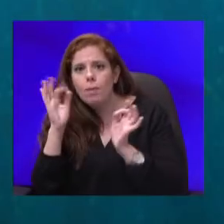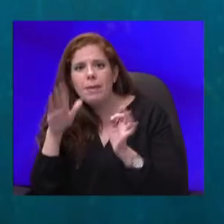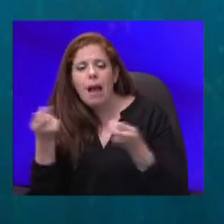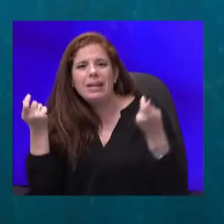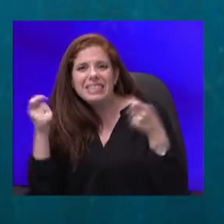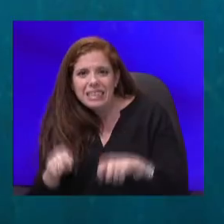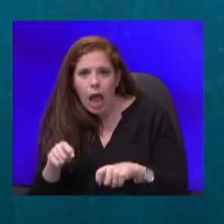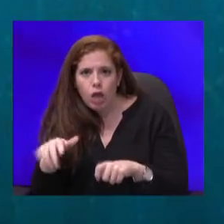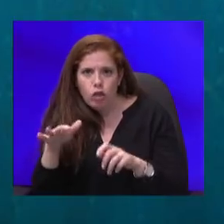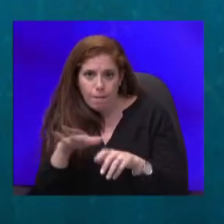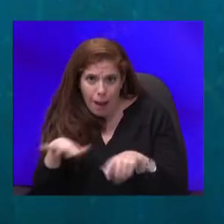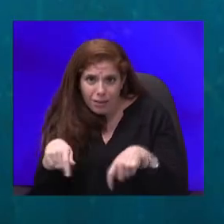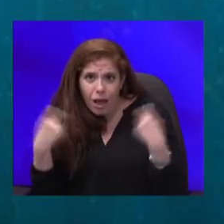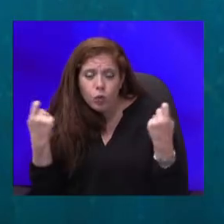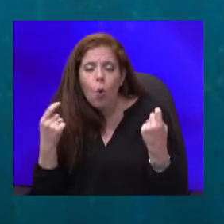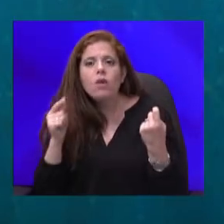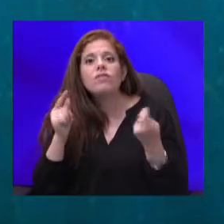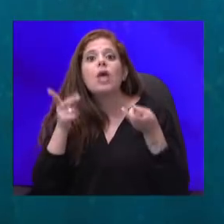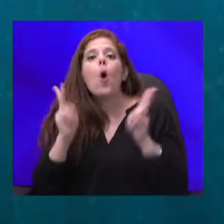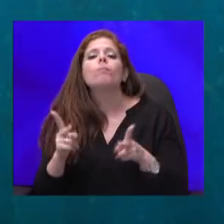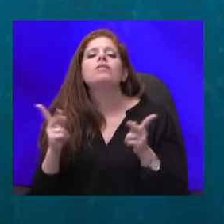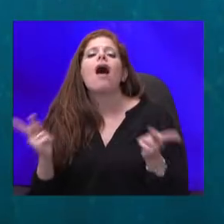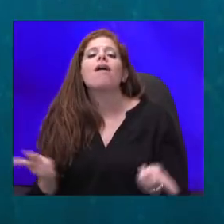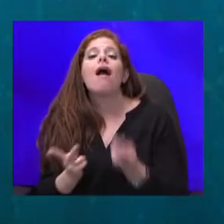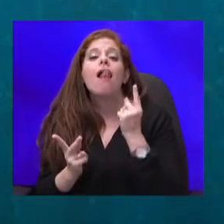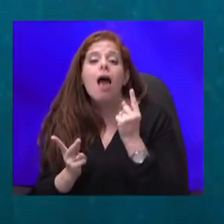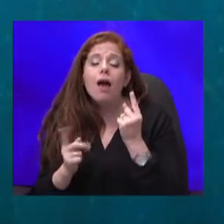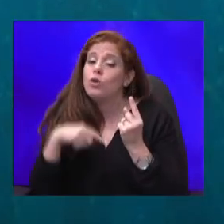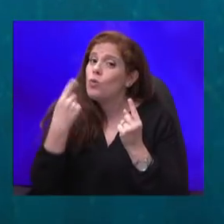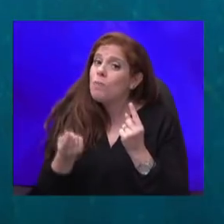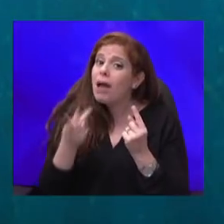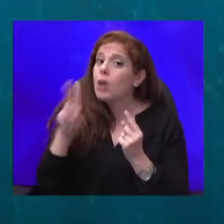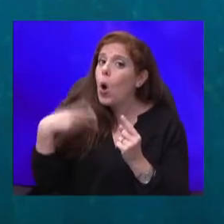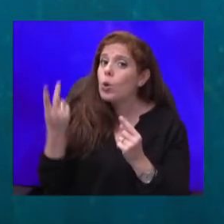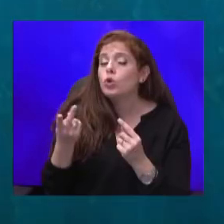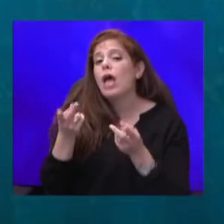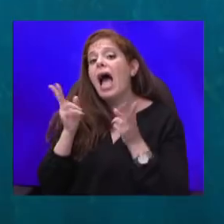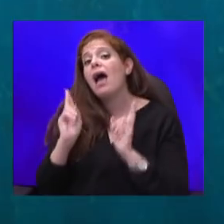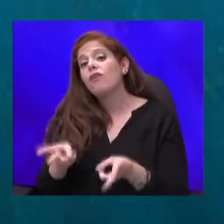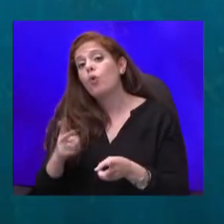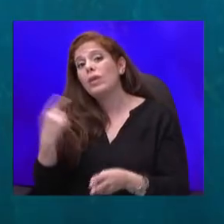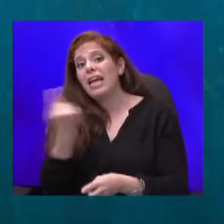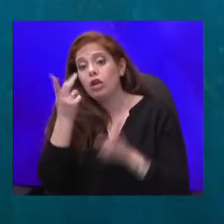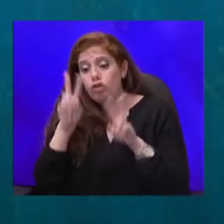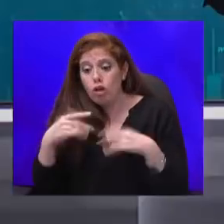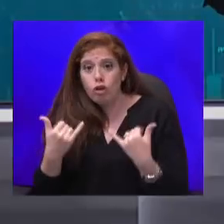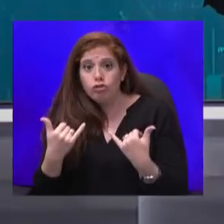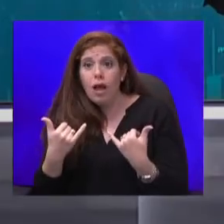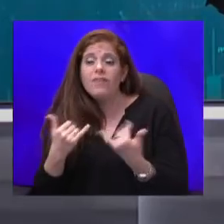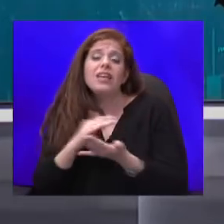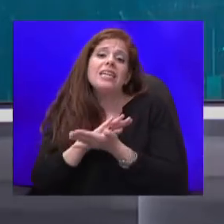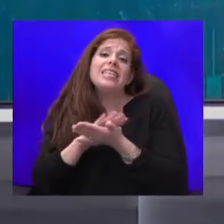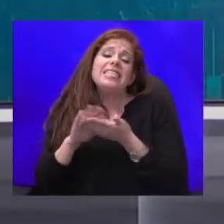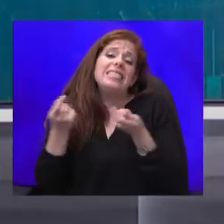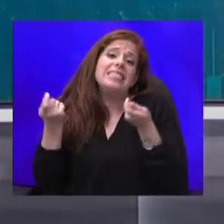וזו האופציה המקלה יחסית, כי הוא אומר לסרים, יכול להיות שהאלטרנטיבה היחידה שניצבת בפנינו היא בכלל סגר מלא, אז אתה יודע, השרים חשבו